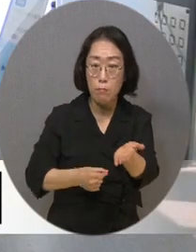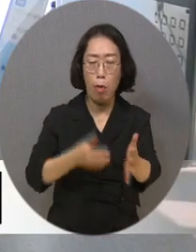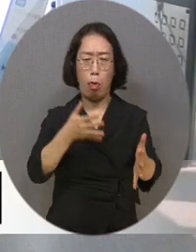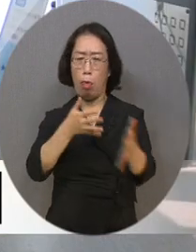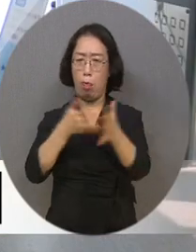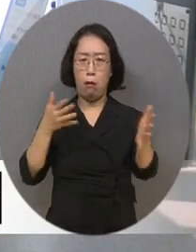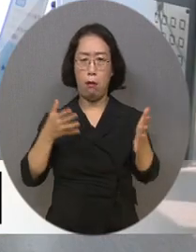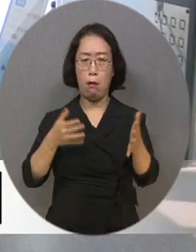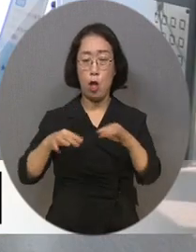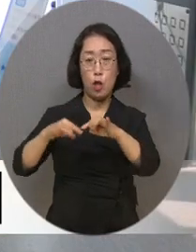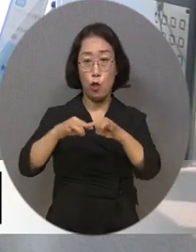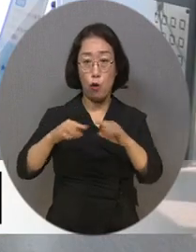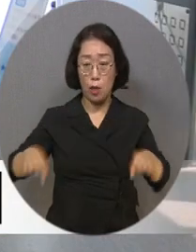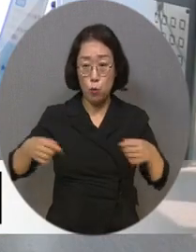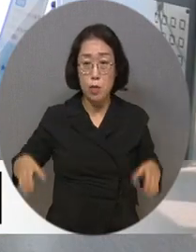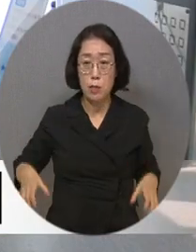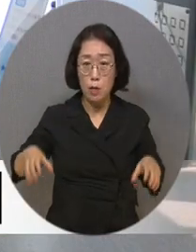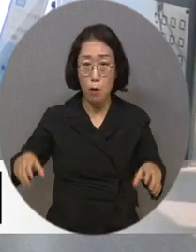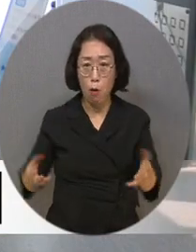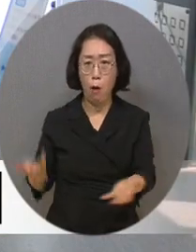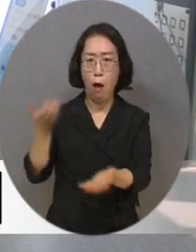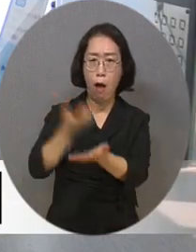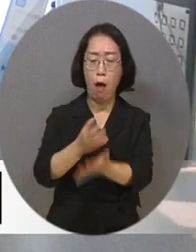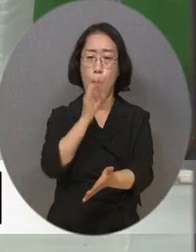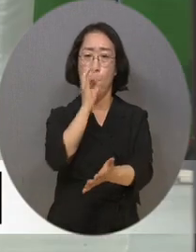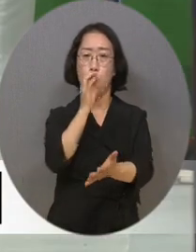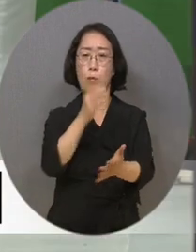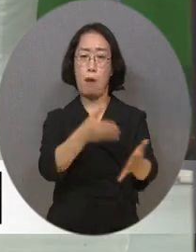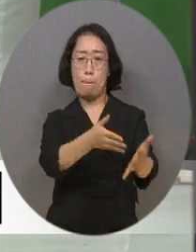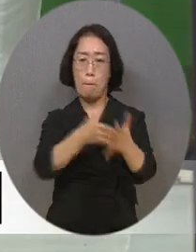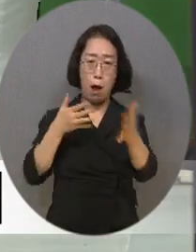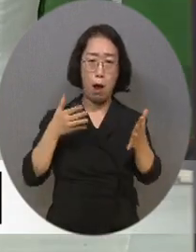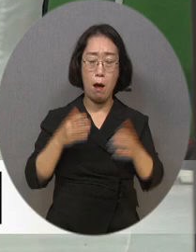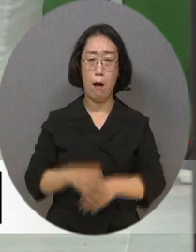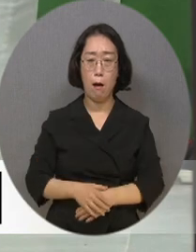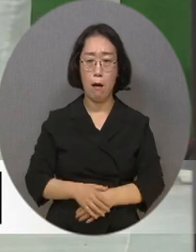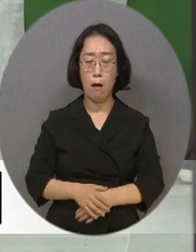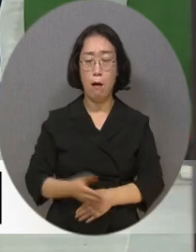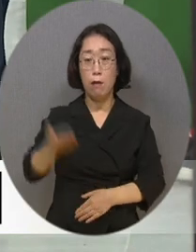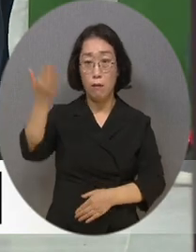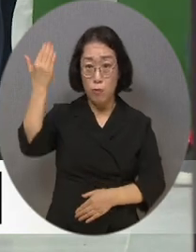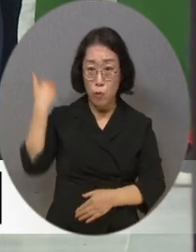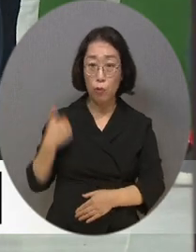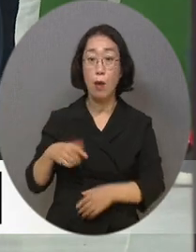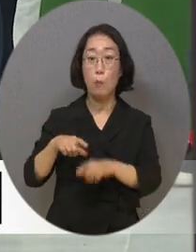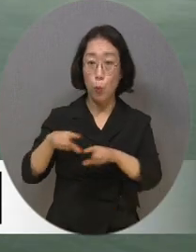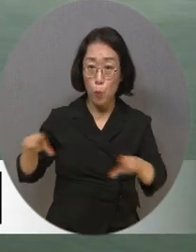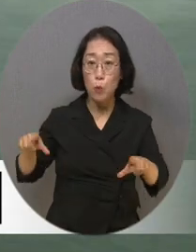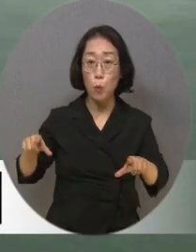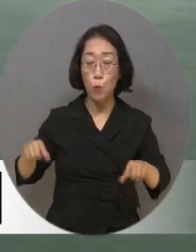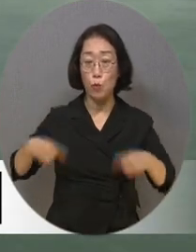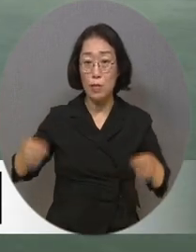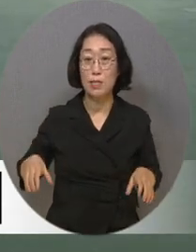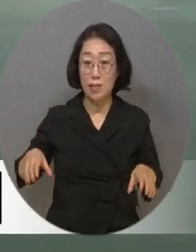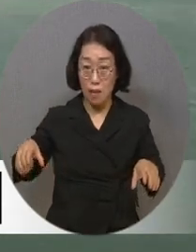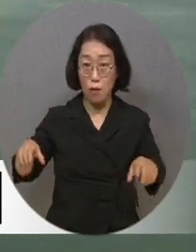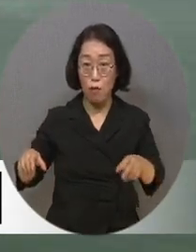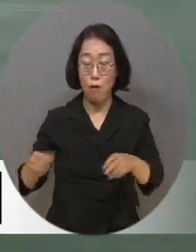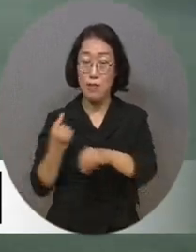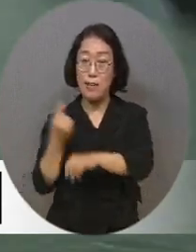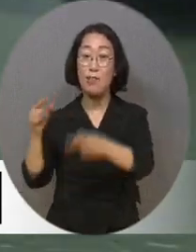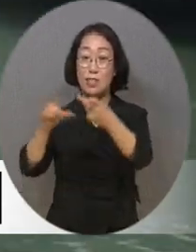전동 휠체어는 승선이 불가하다는 이유였습니다. 수동 휠체어를 이용하는 이모 씨는 작년 12월